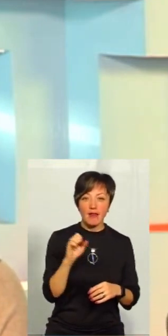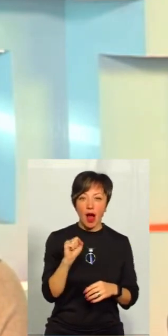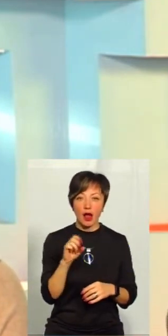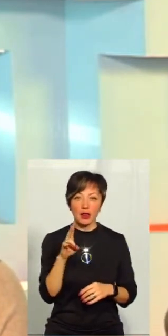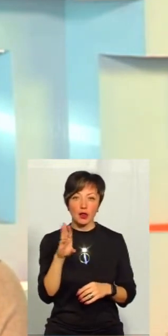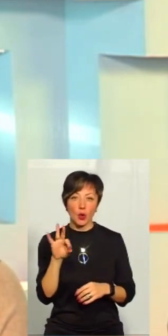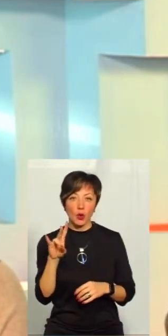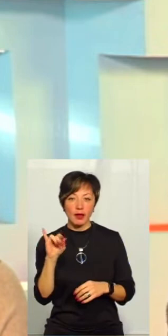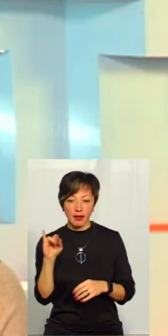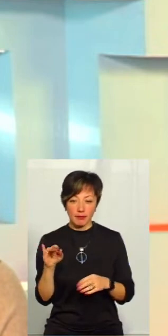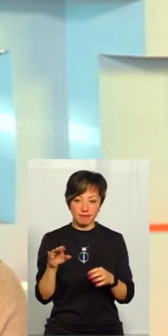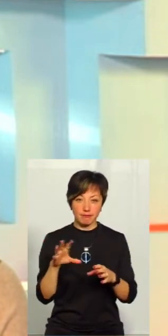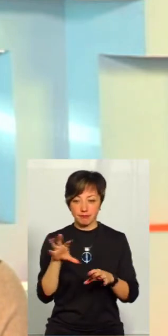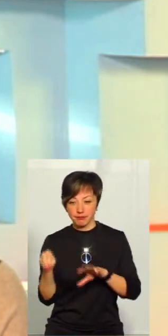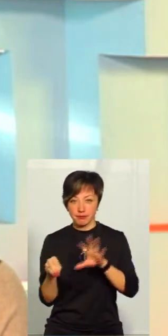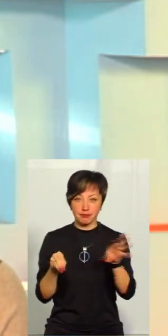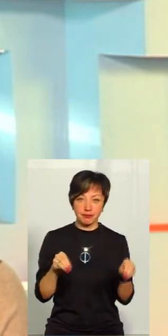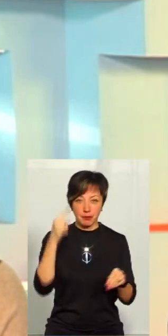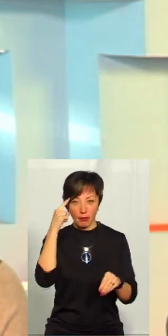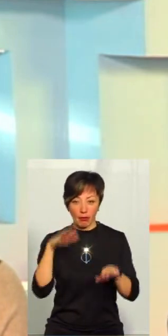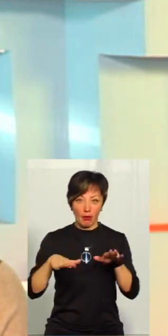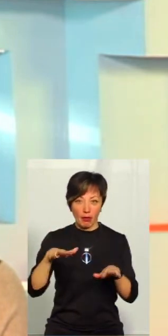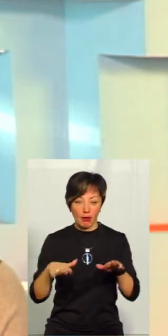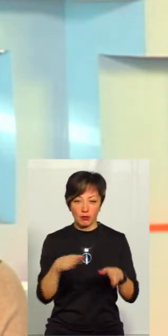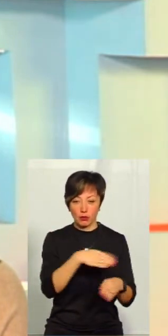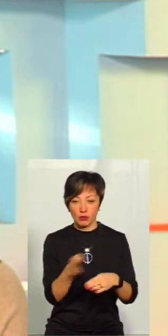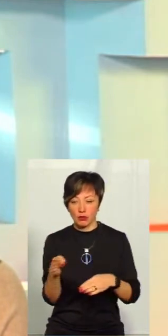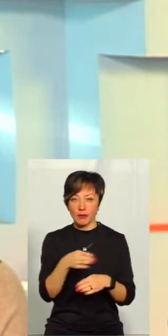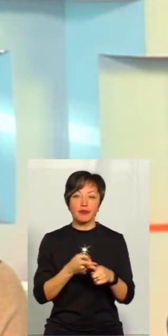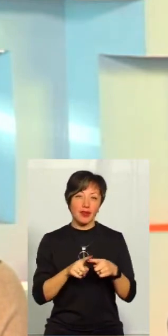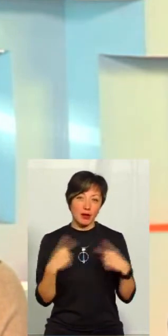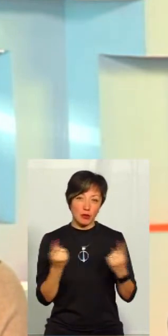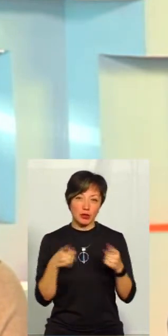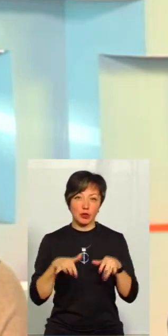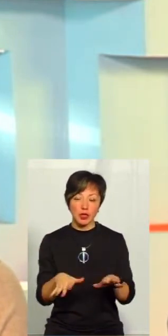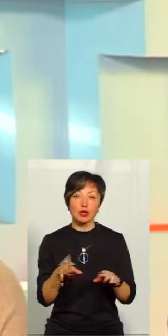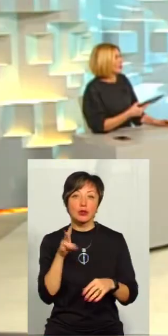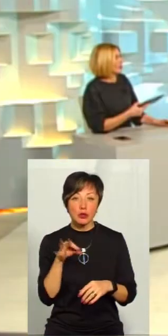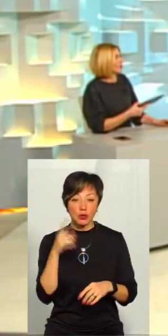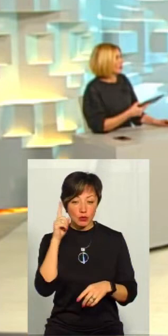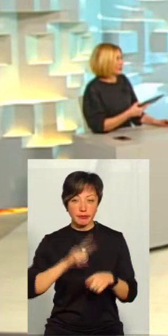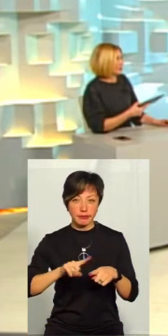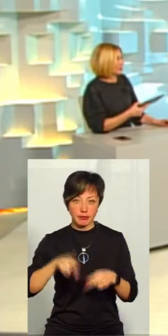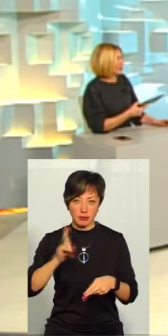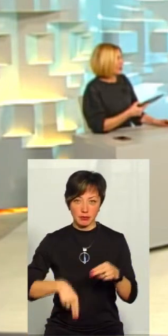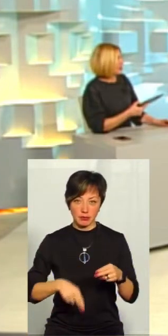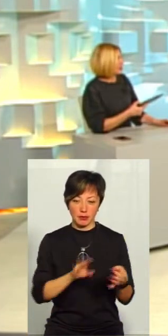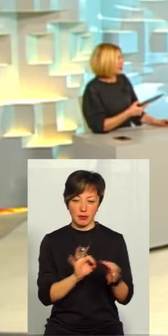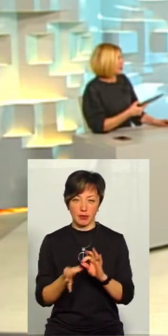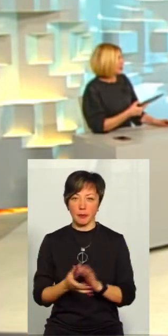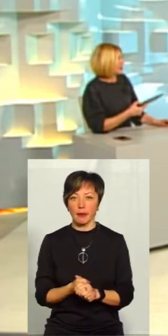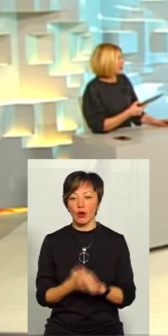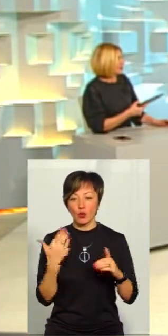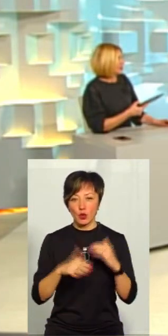сільська рада посувалась. Тобто, це звичайний процес. Але він, я так думаю, що вже добігає якогось логічного